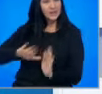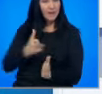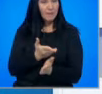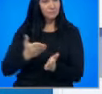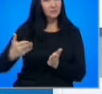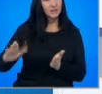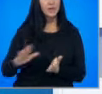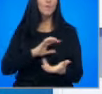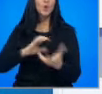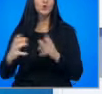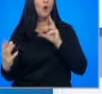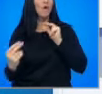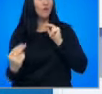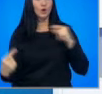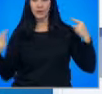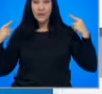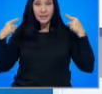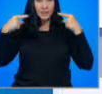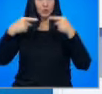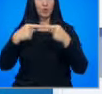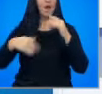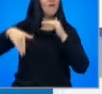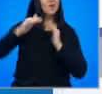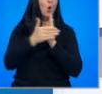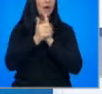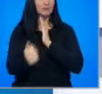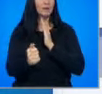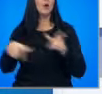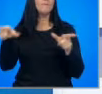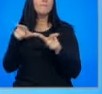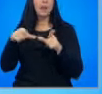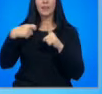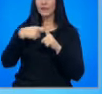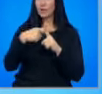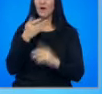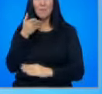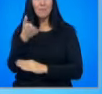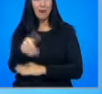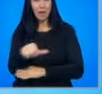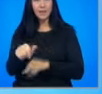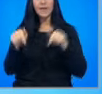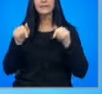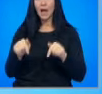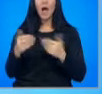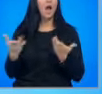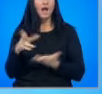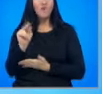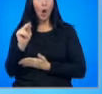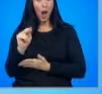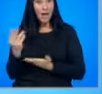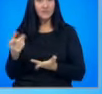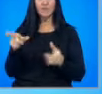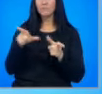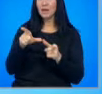обаче политическото говорение и да се съсредоточим върху експертното. Милена Кирова е на пряката ни линия сега. Какво казват,